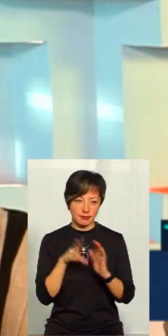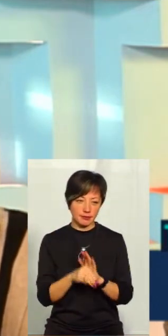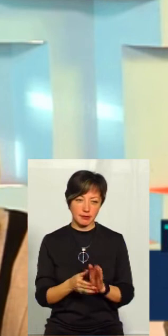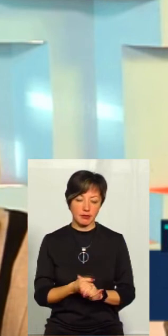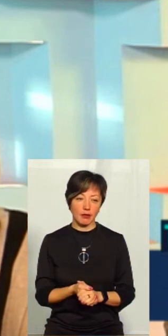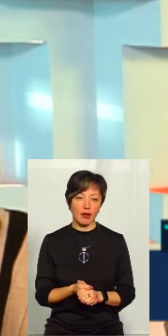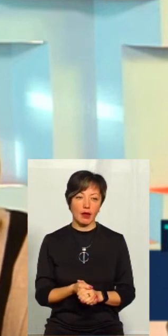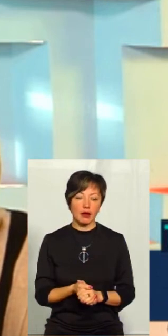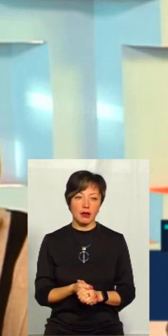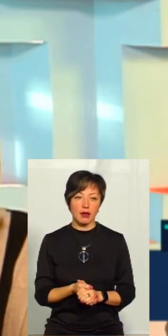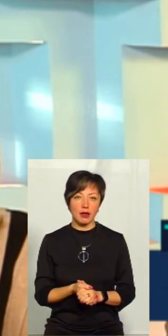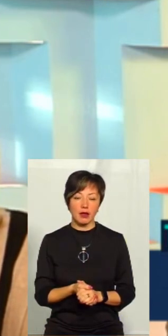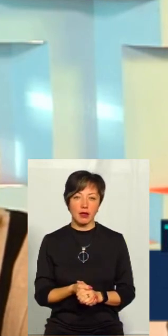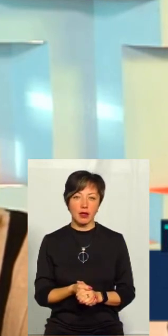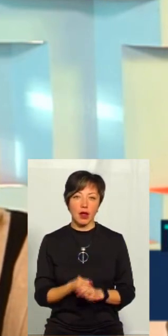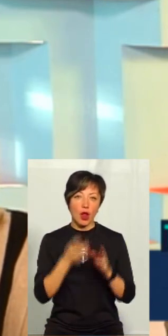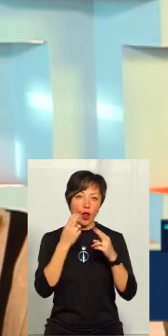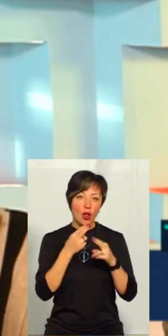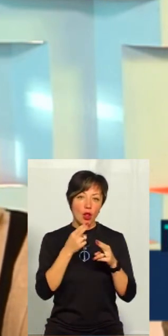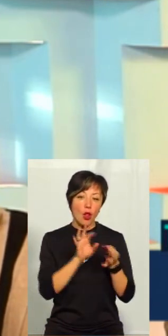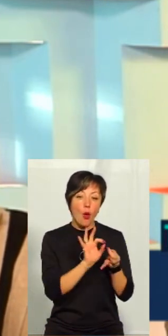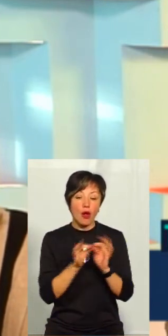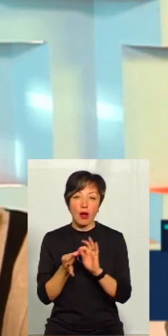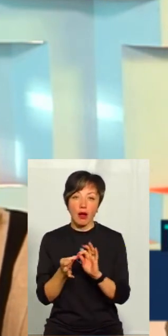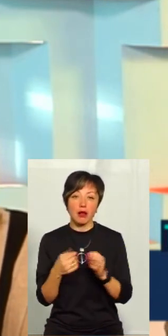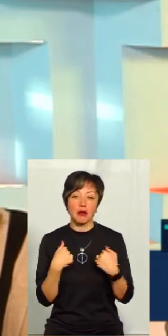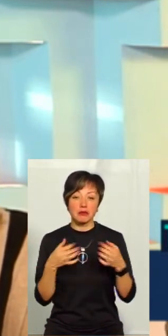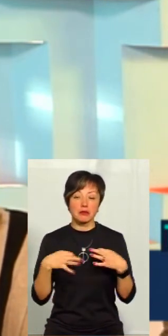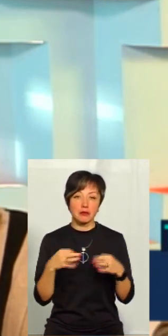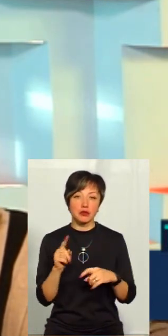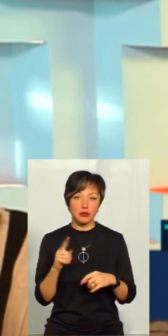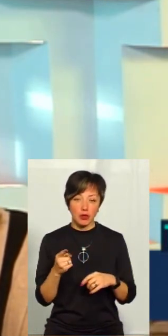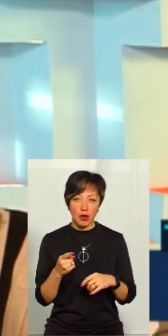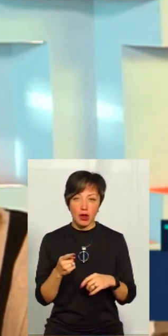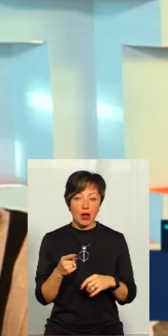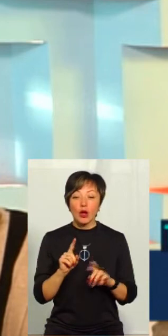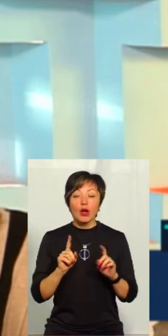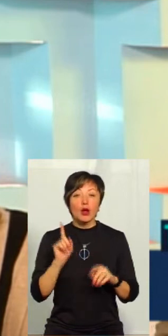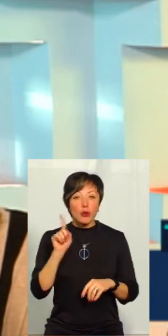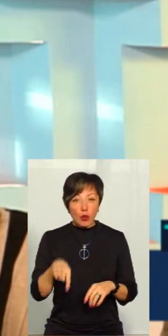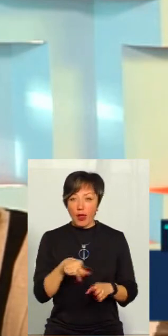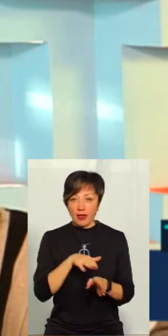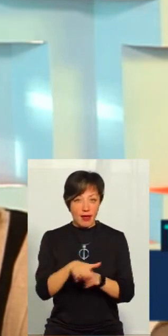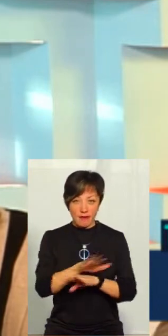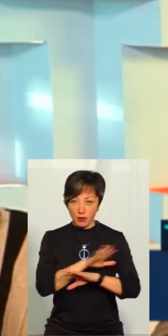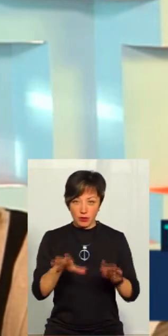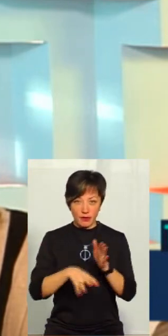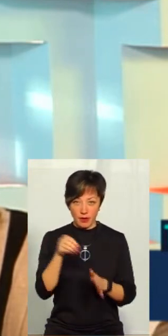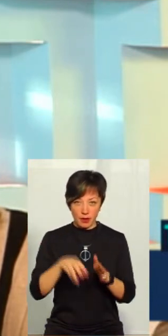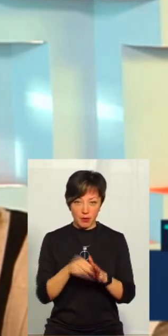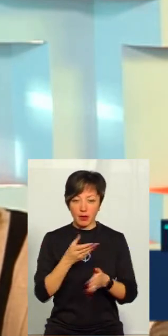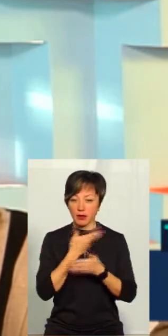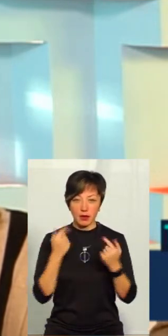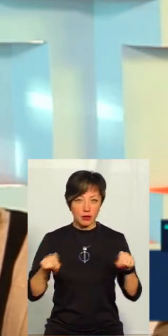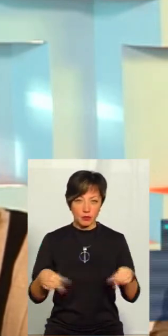Логіка, яку нам аргументували, чому? Тому що не відбулися вибори, так? Не створений орган